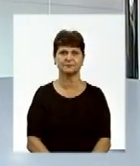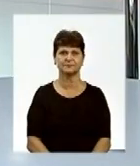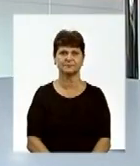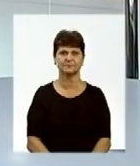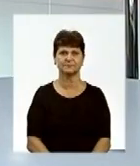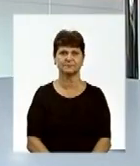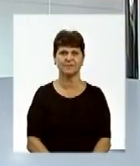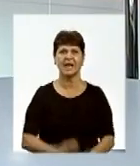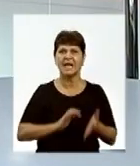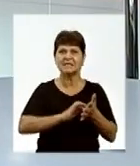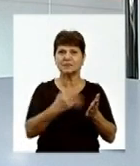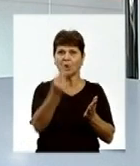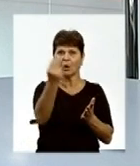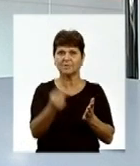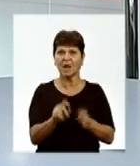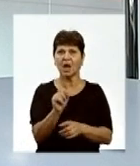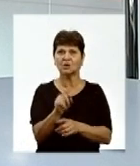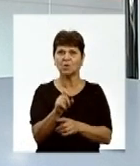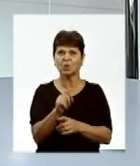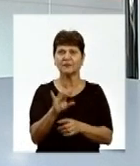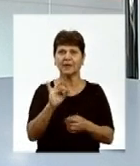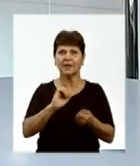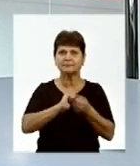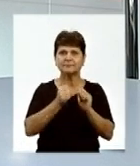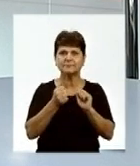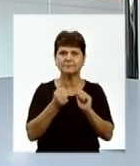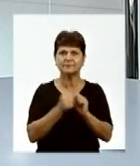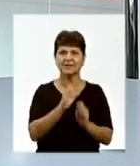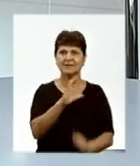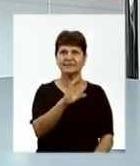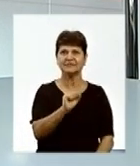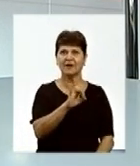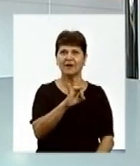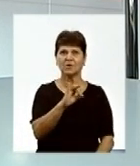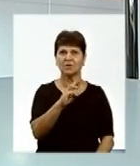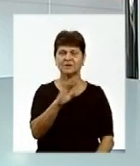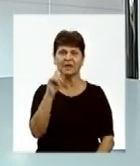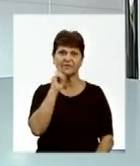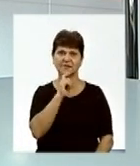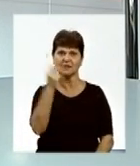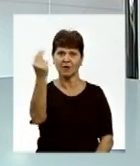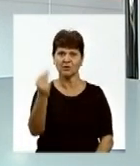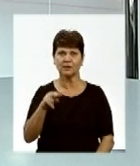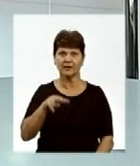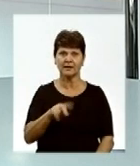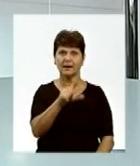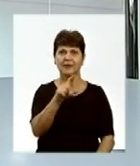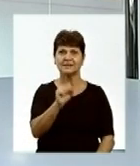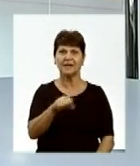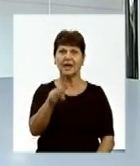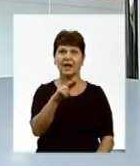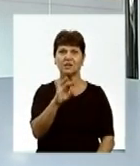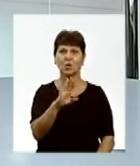Скло розписане золотом та інкрустоване камінням Сваровські. Вінницька художниця Лілія Задоянчук